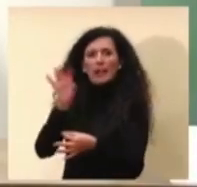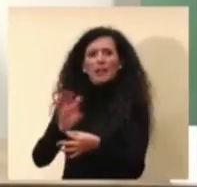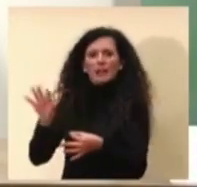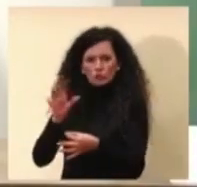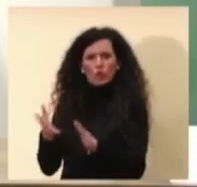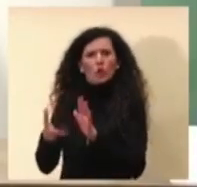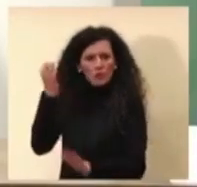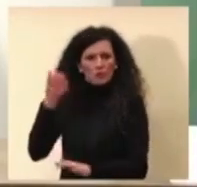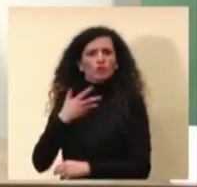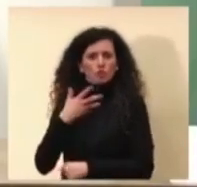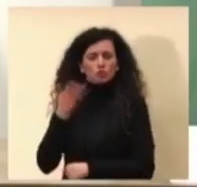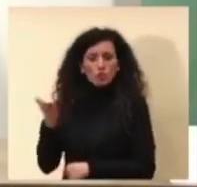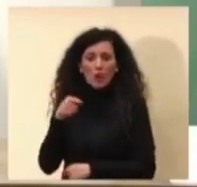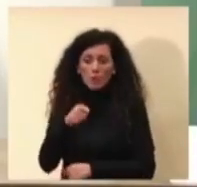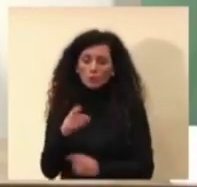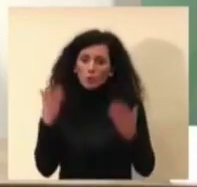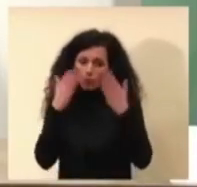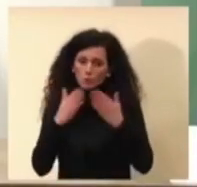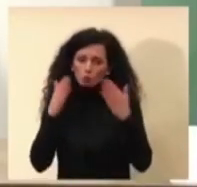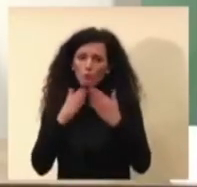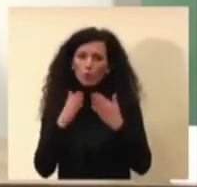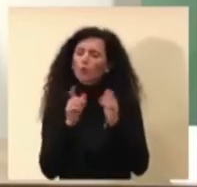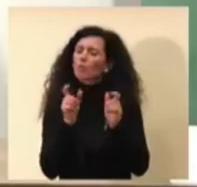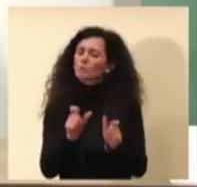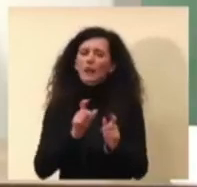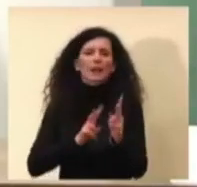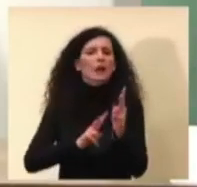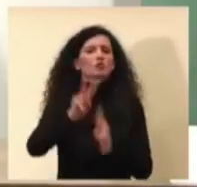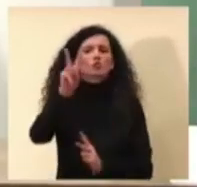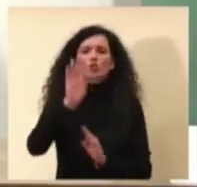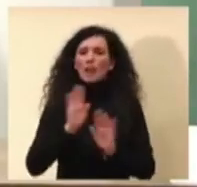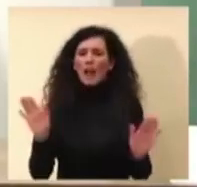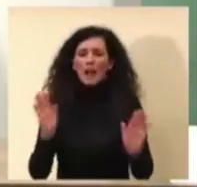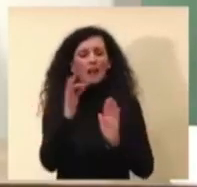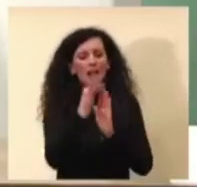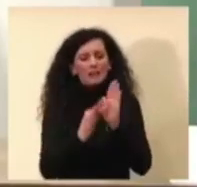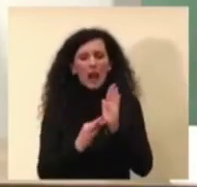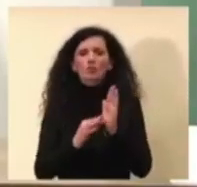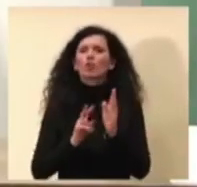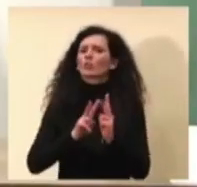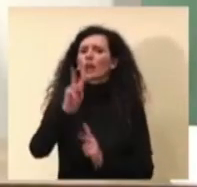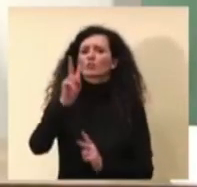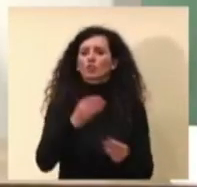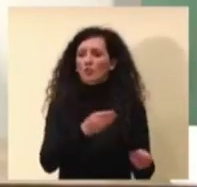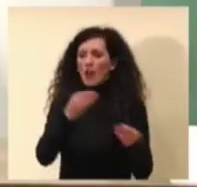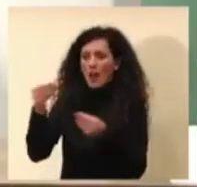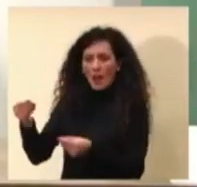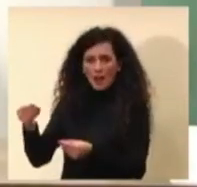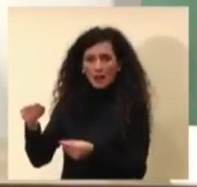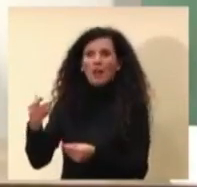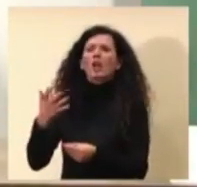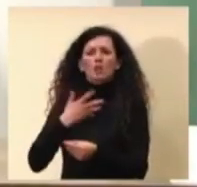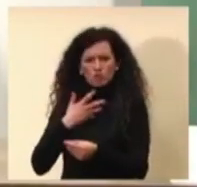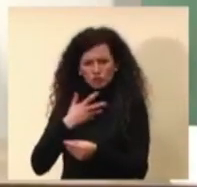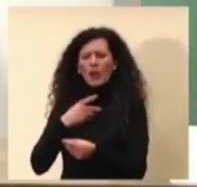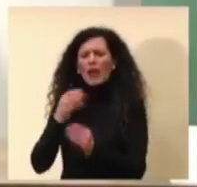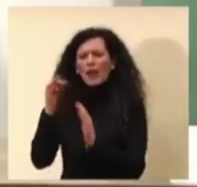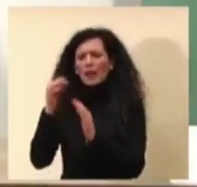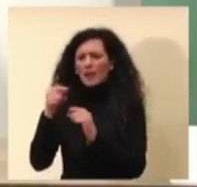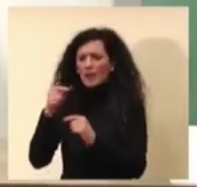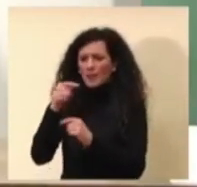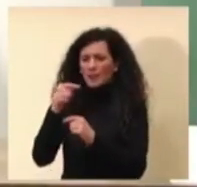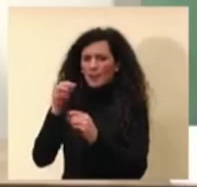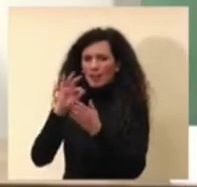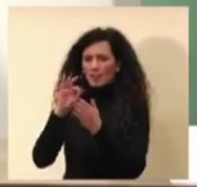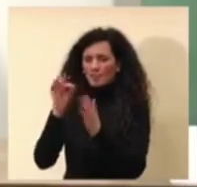era assolutamente nazionale e è stato proposto dal livello nazionale il dato nazionale poi c'è la declinazione regionale noi l